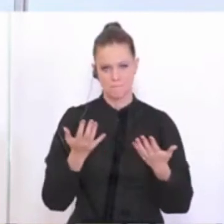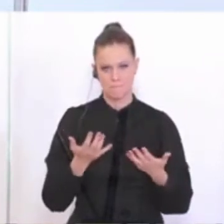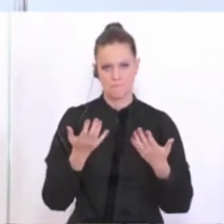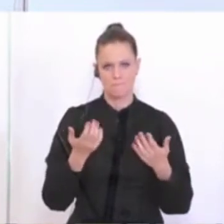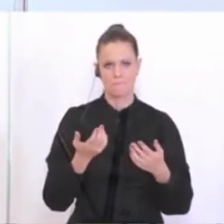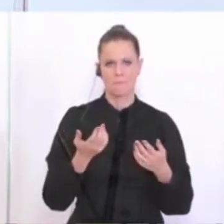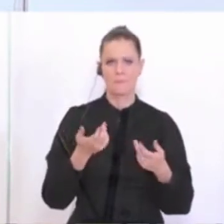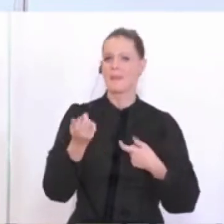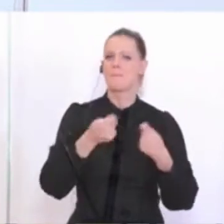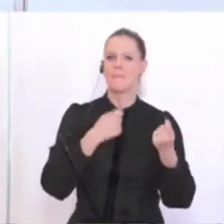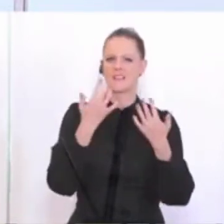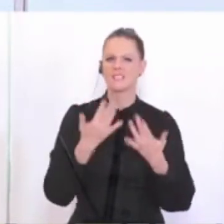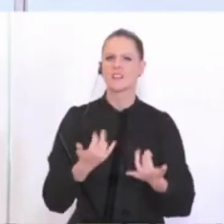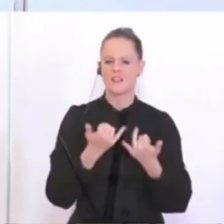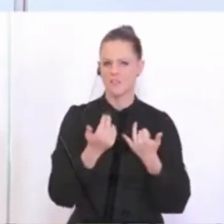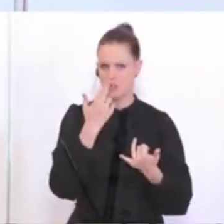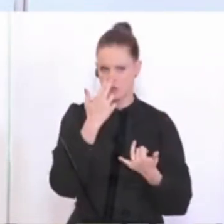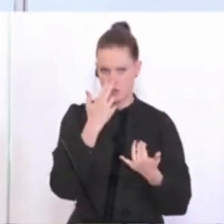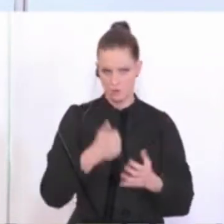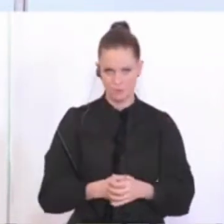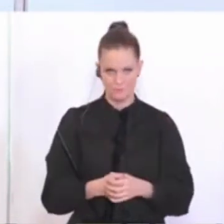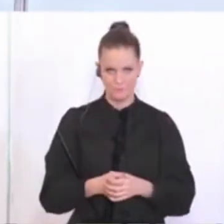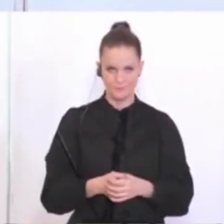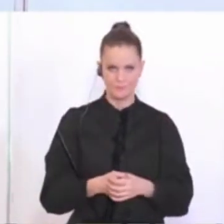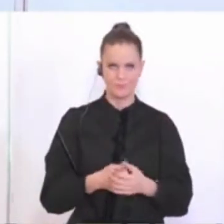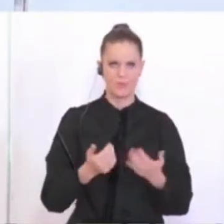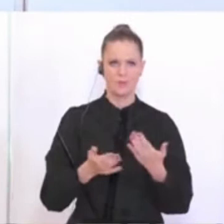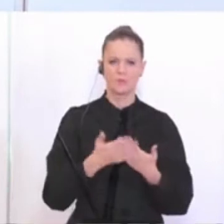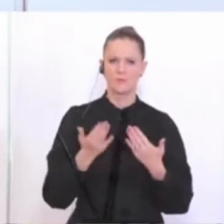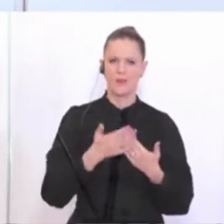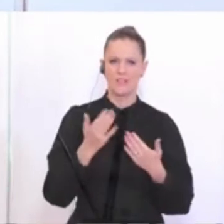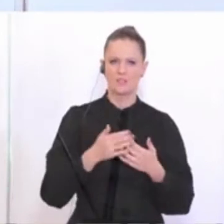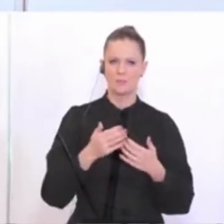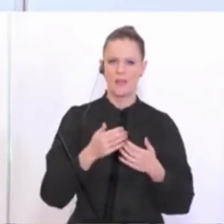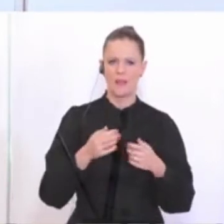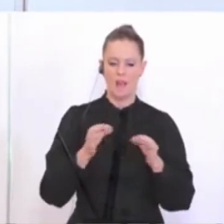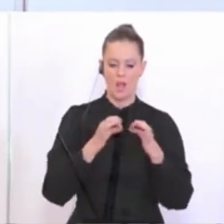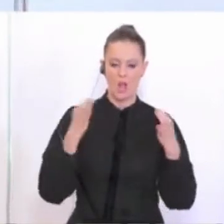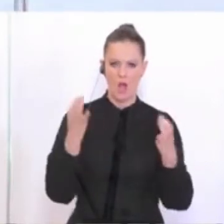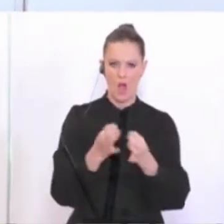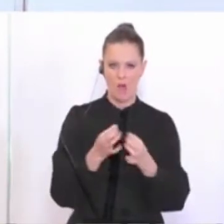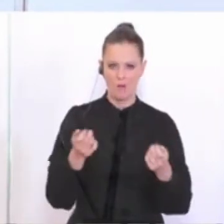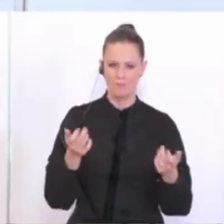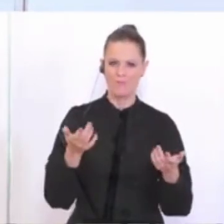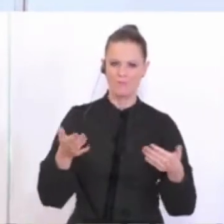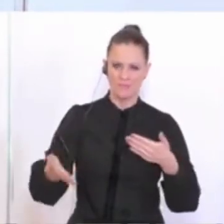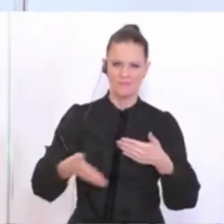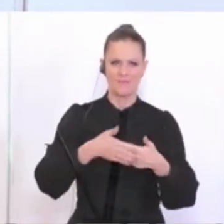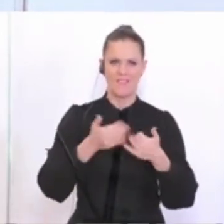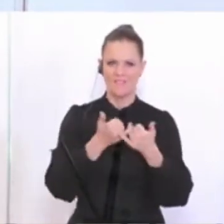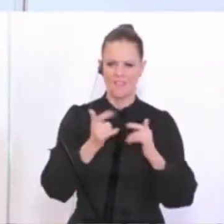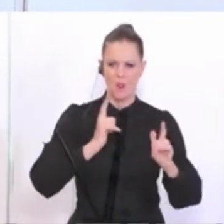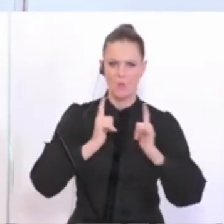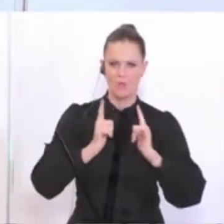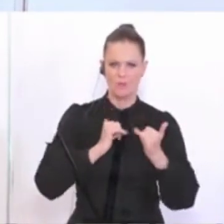entsprechenden Marktzahlen sein können. Dort jetzt etwa um die Luftkubatur in einem geschlossenen Raum gehen etc., das kann man sich alles auch